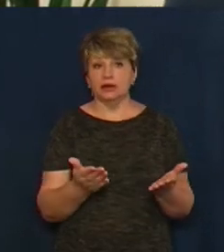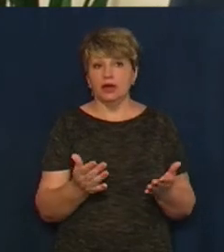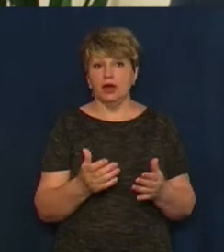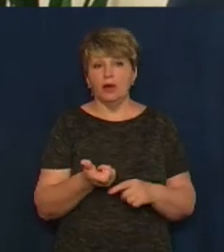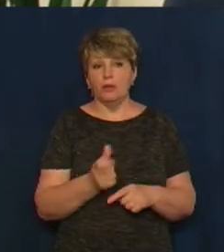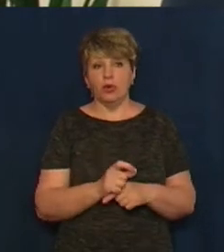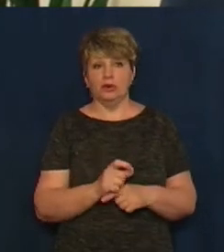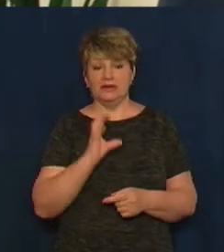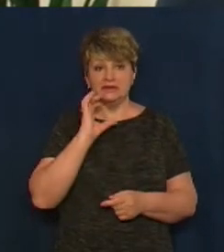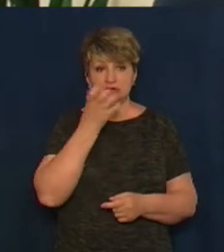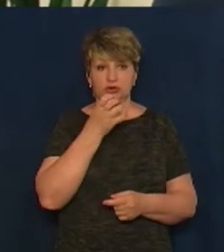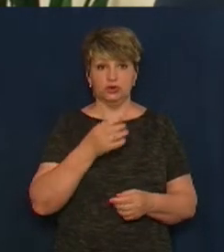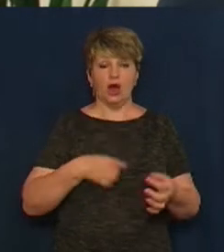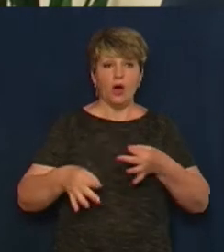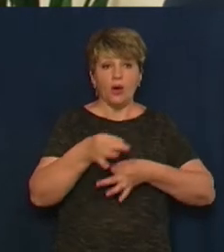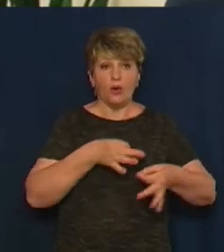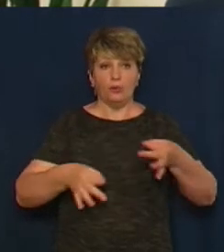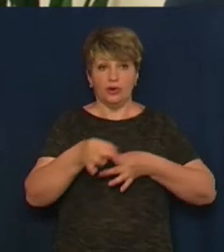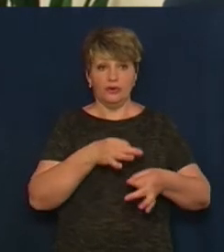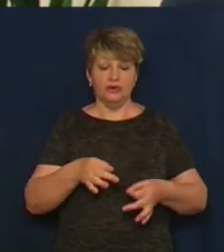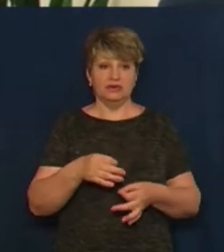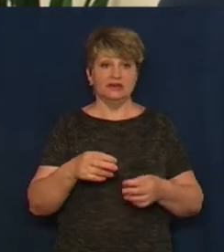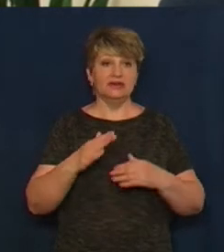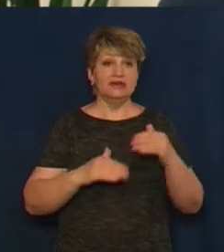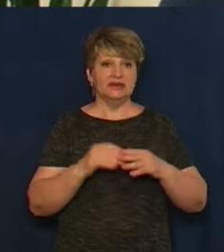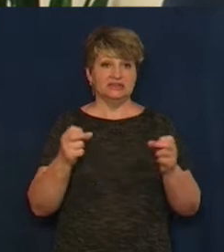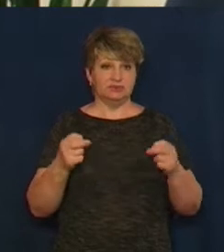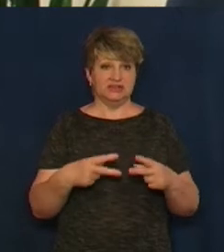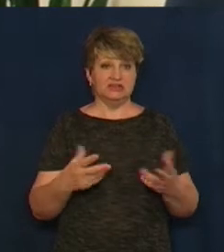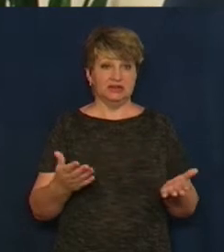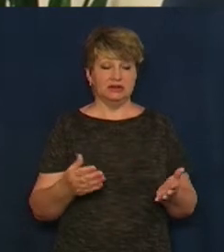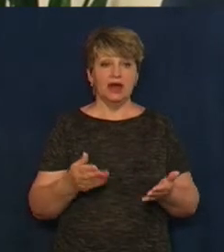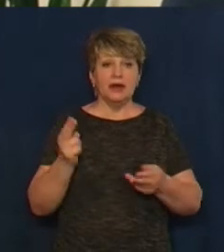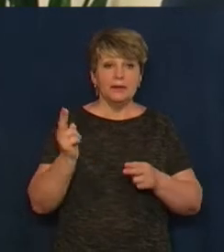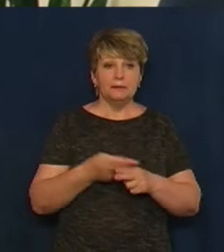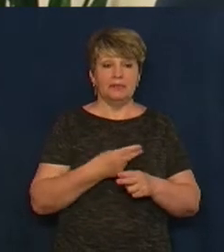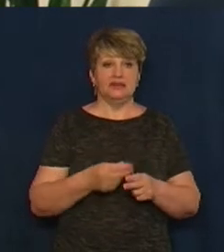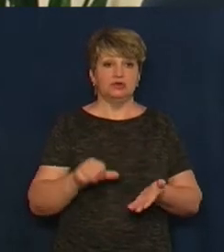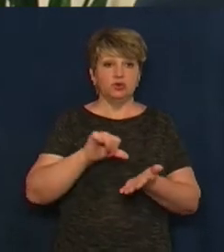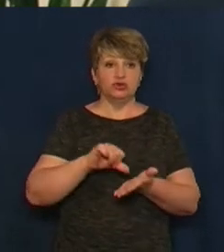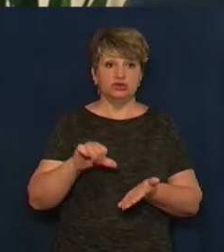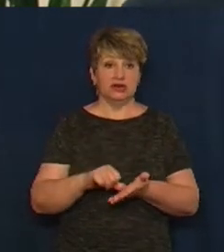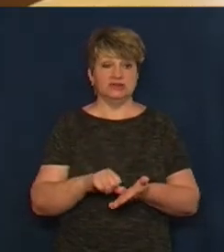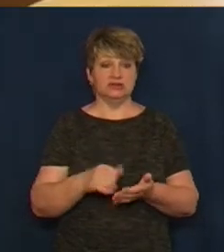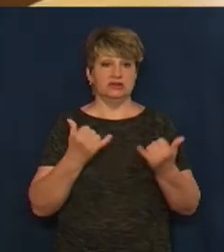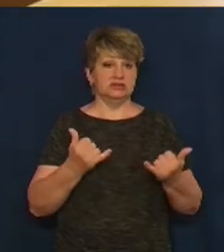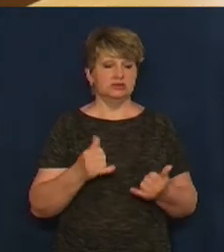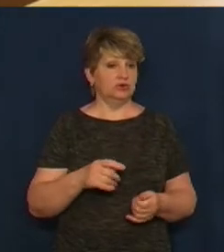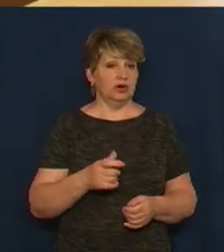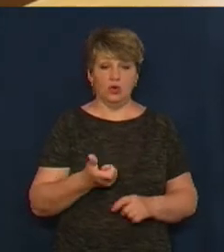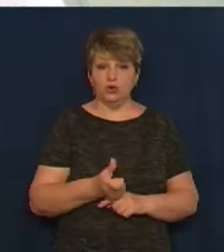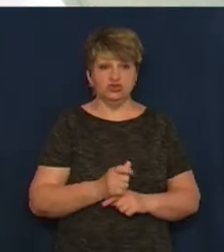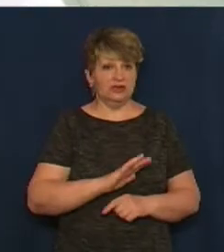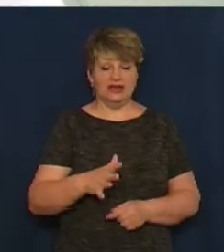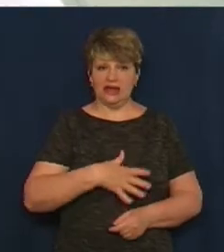обговорення якраз безпосередньо спеціалістами. Тому що безпосередні учасники процесу сьогодні різко незадоволені. Тетяна